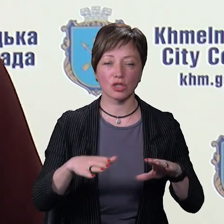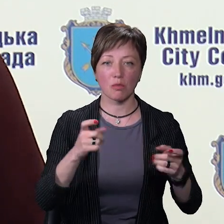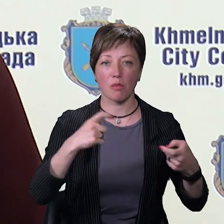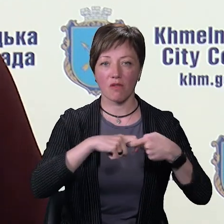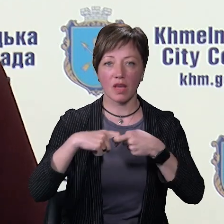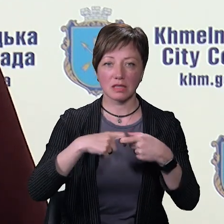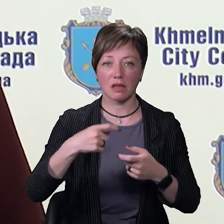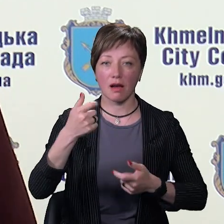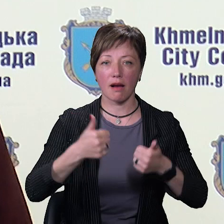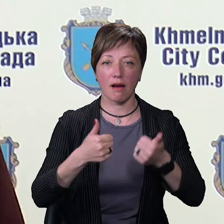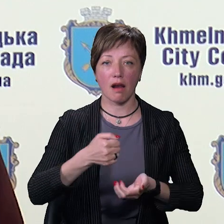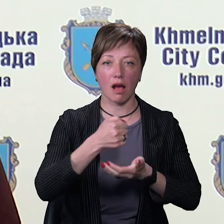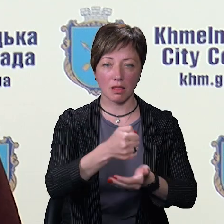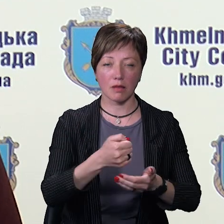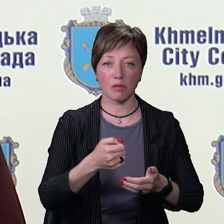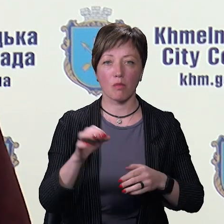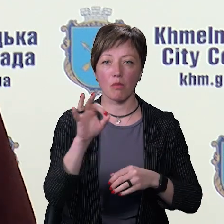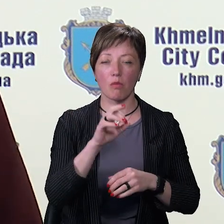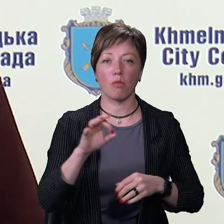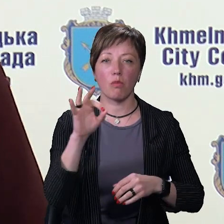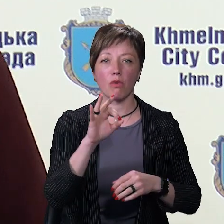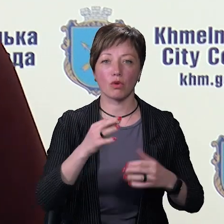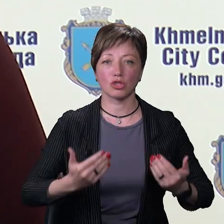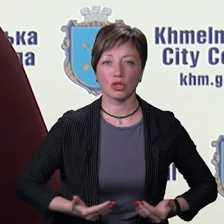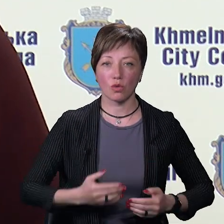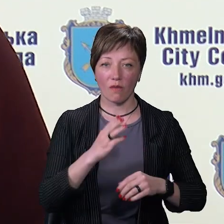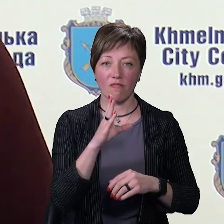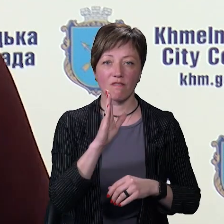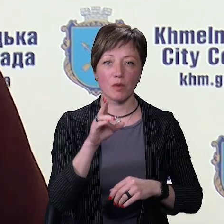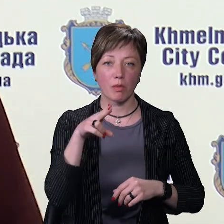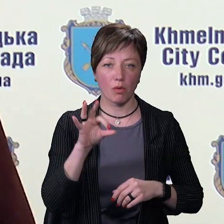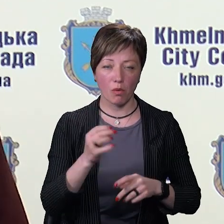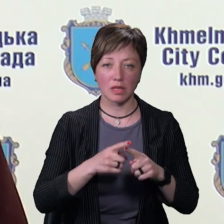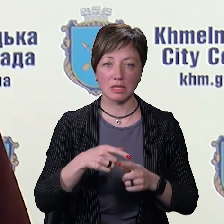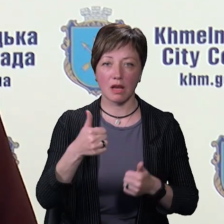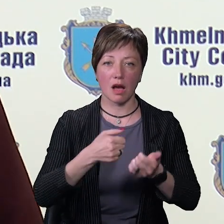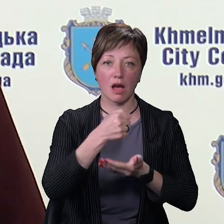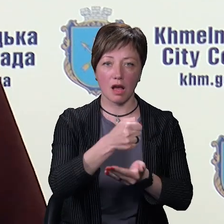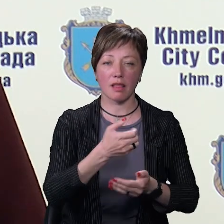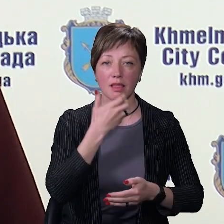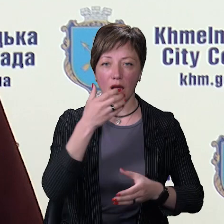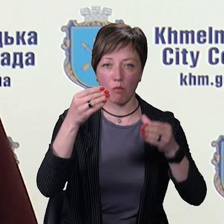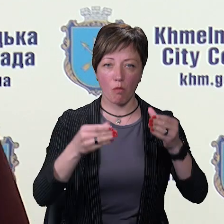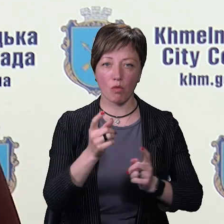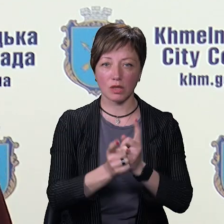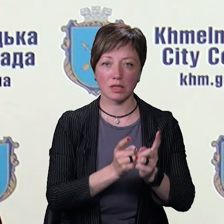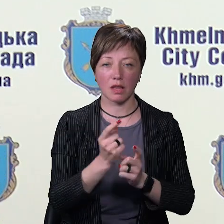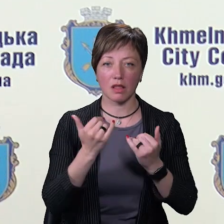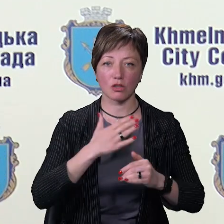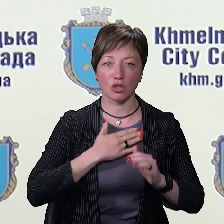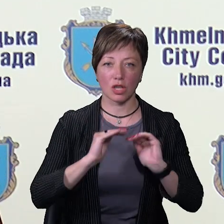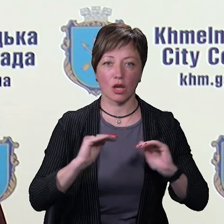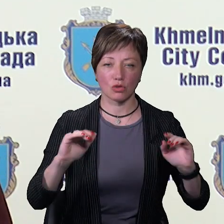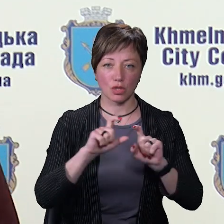пов'язаних з грантами. Це гранти по житлу для ВПО і це гранти по термомодернізації відневку нашого